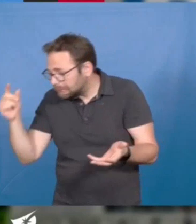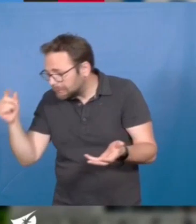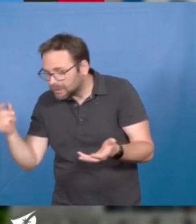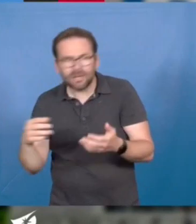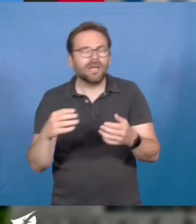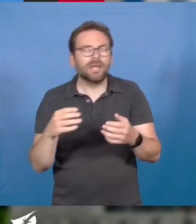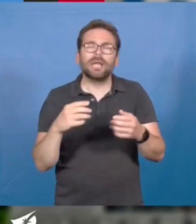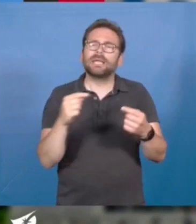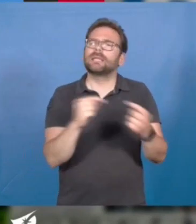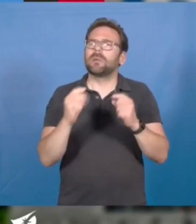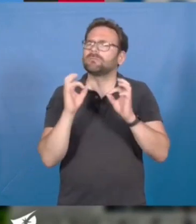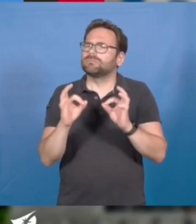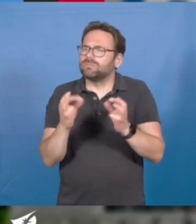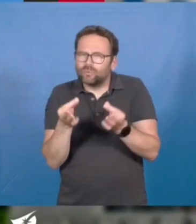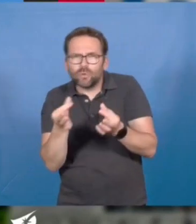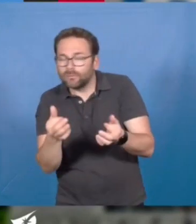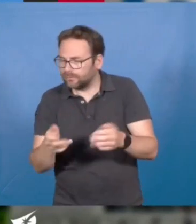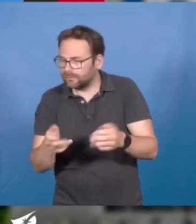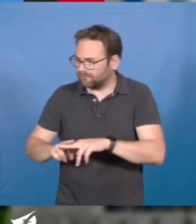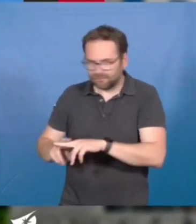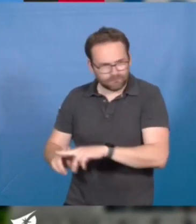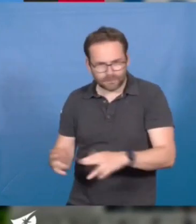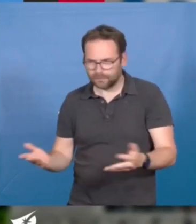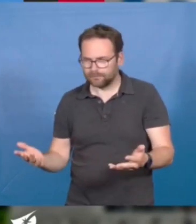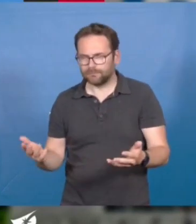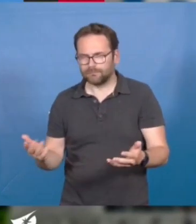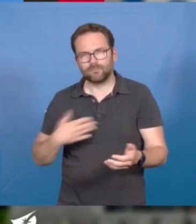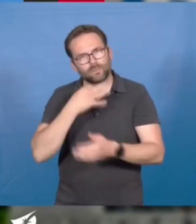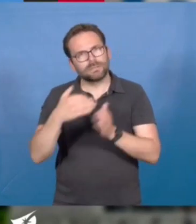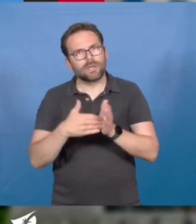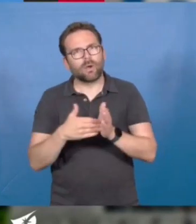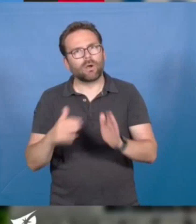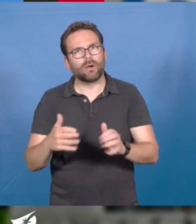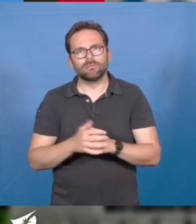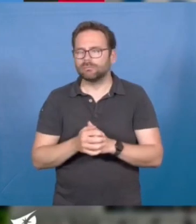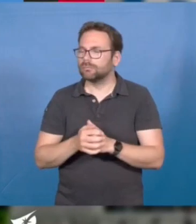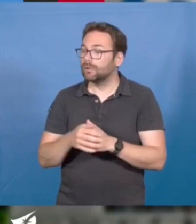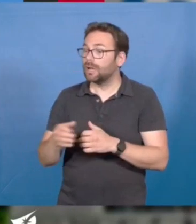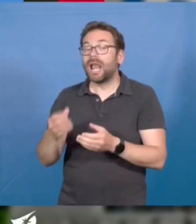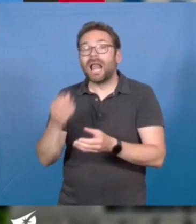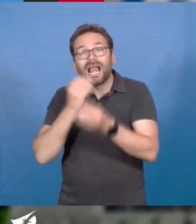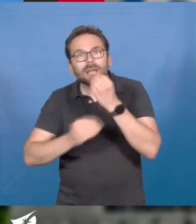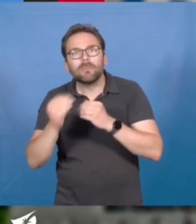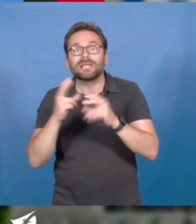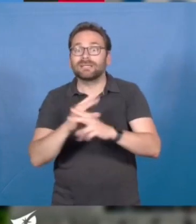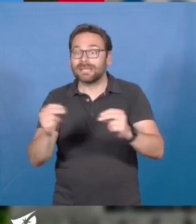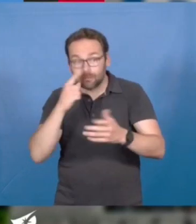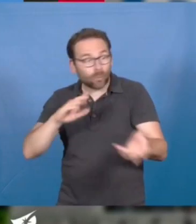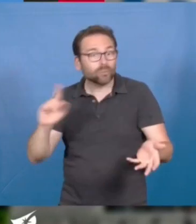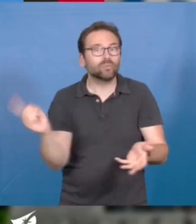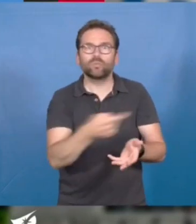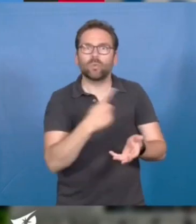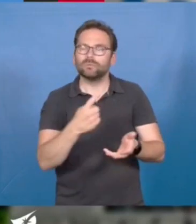débat rationnel et nuancé. Nous le redisons ici, nous ne relèverons pas les défis de l'alimentation saine pour toutes et tous,